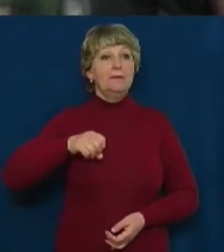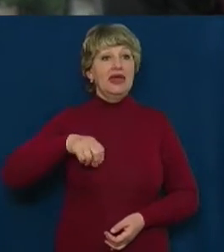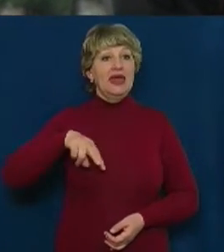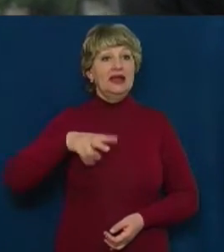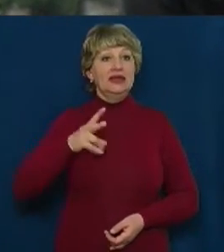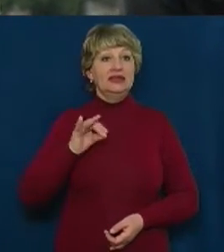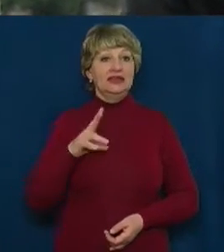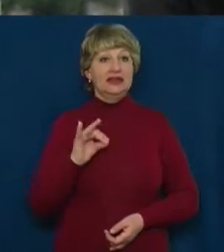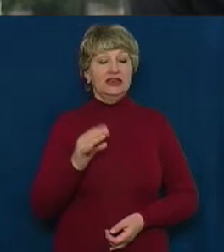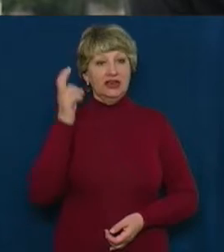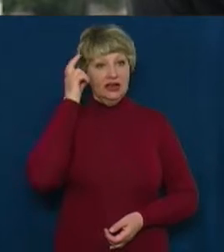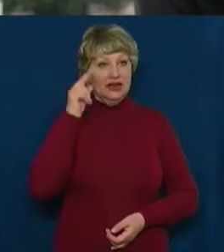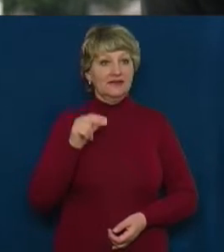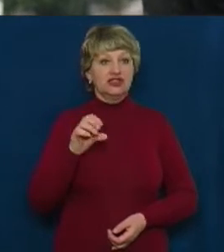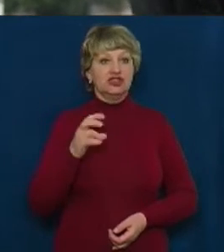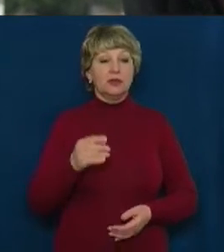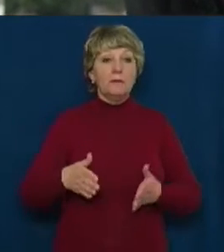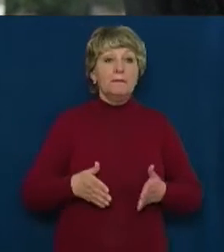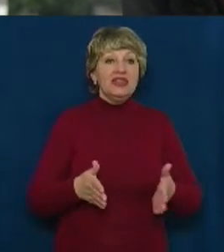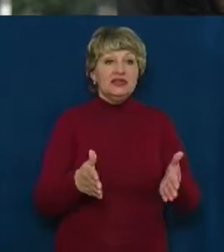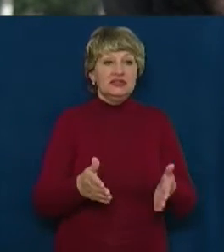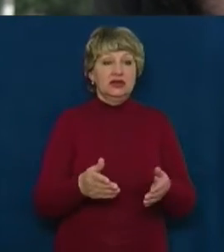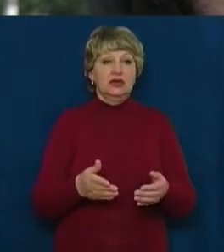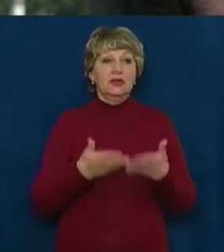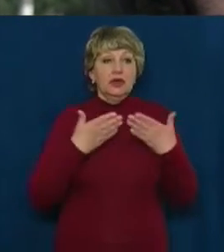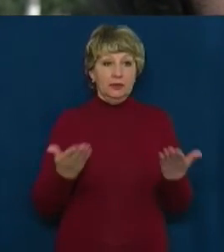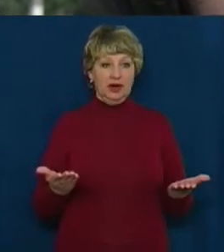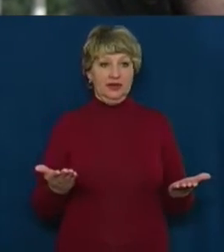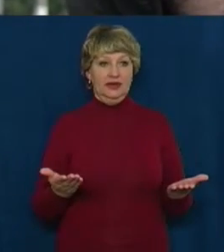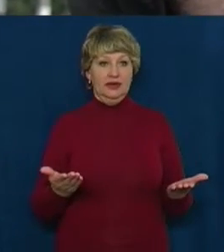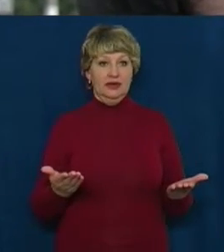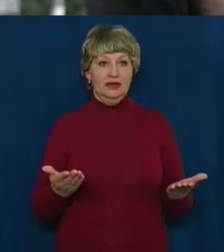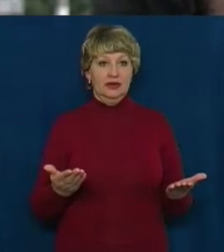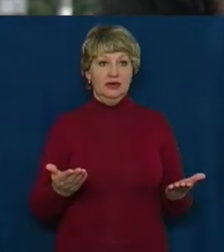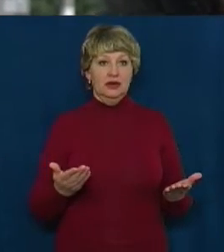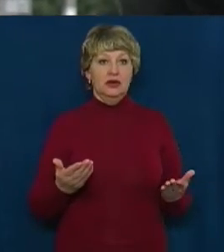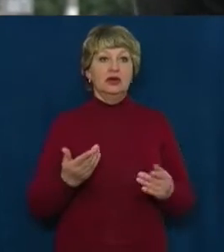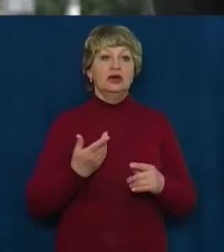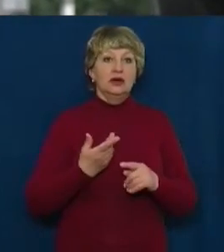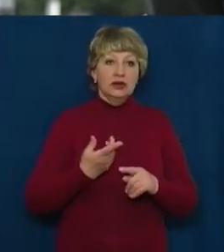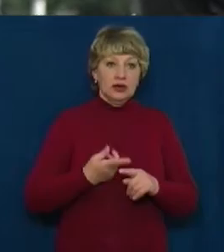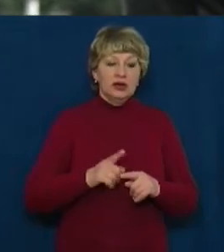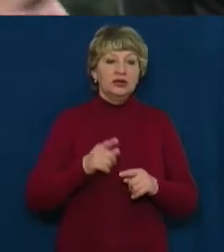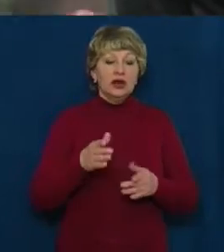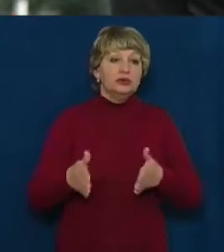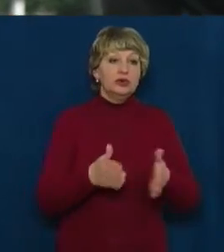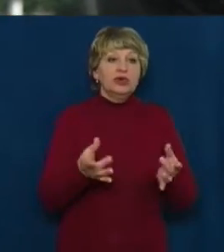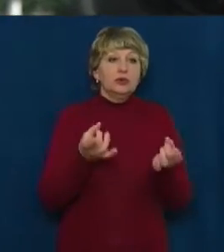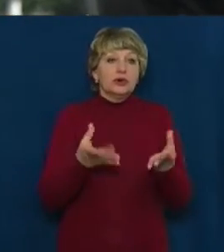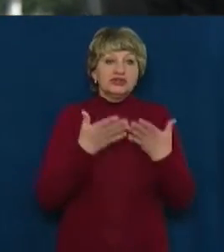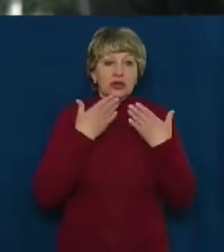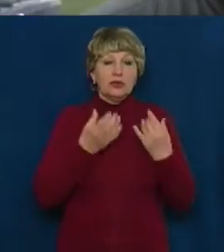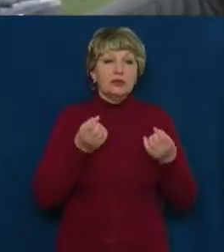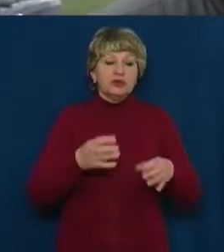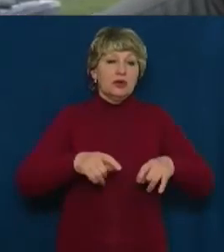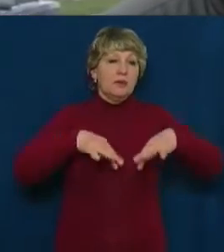Іркліїв, Чорнобай. Під'їзних доріг немає і Хрестителево-Глубни. Там доріг просто немає. Поїдьте, подивіться, які